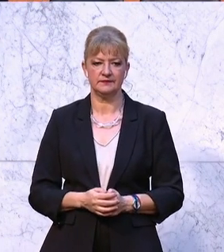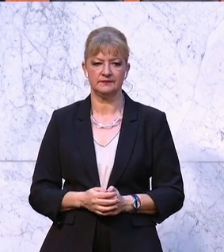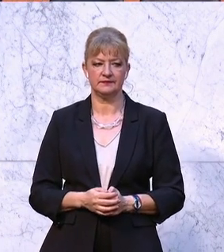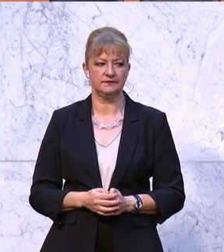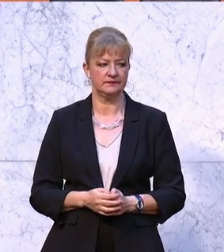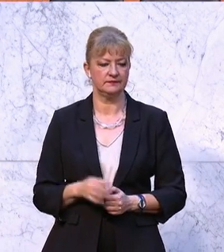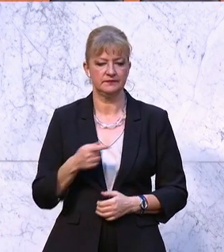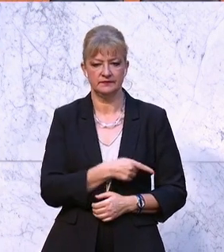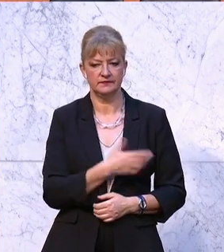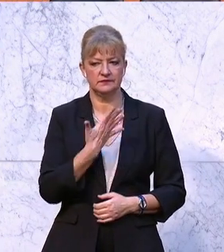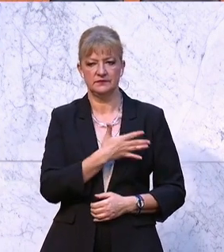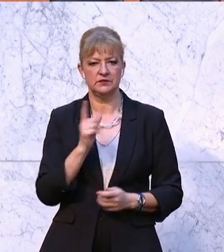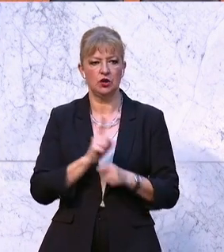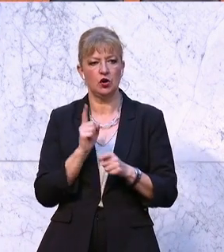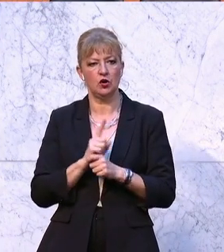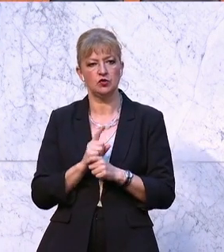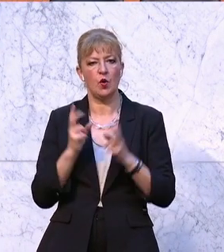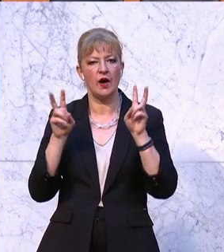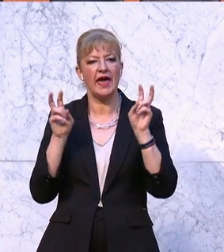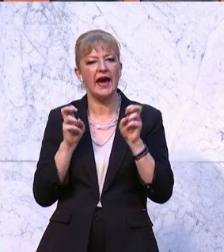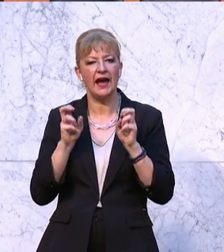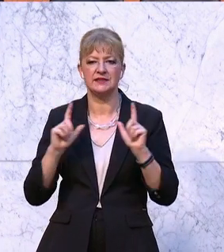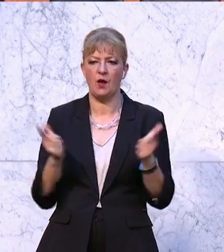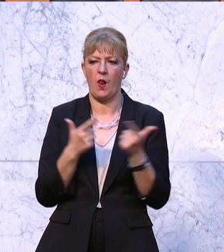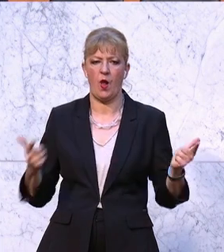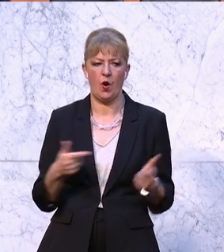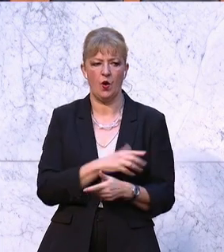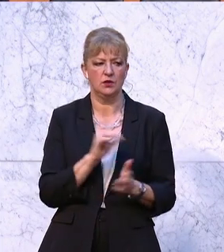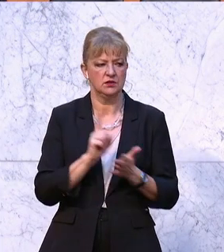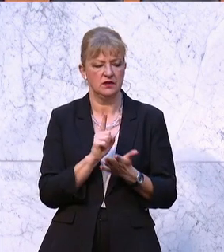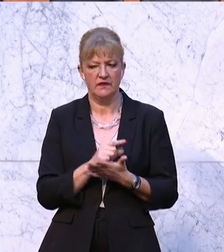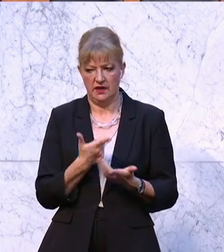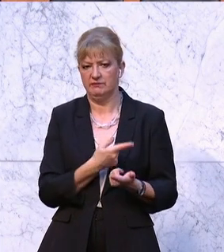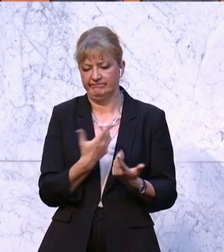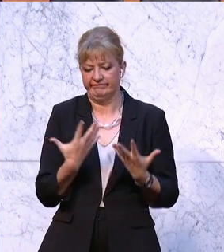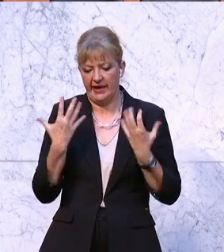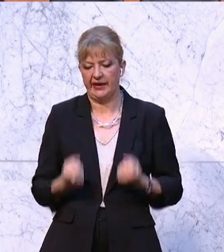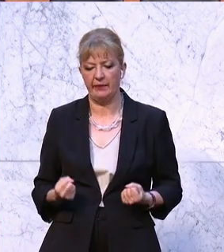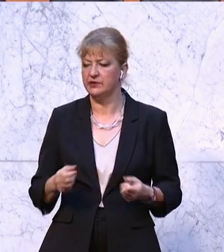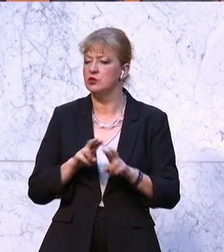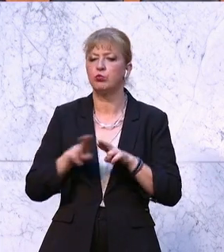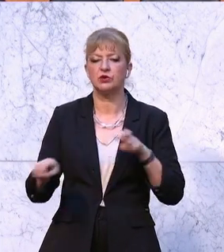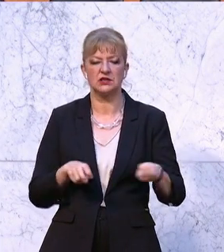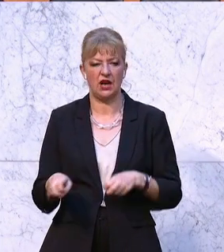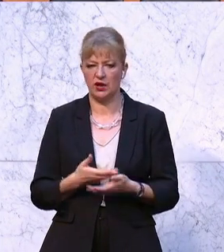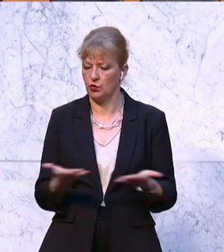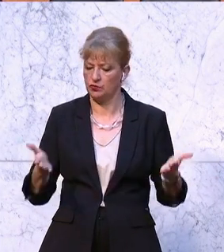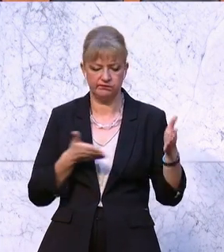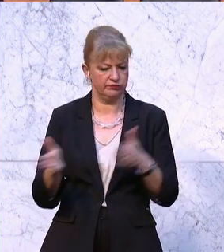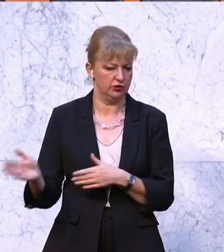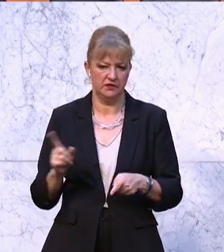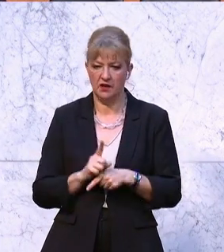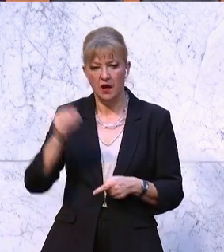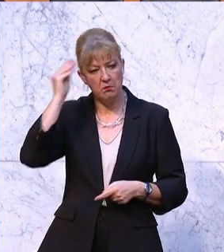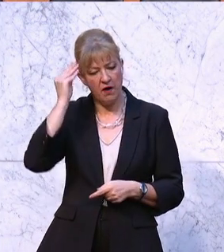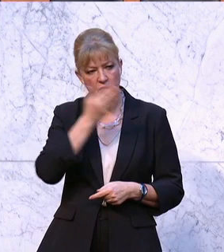Dieses ambitionslose Budget ist das Endergebnis einer unfähigen Bundesregierung, die bei der Bevölkerung jegliche